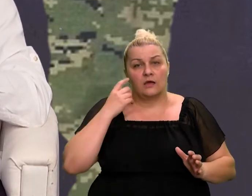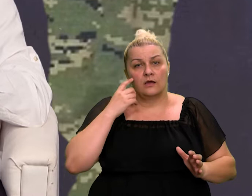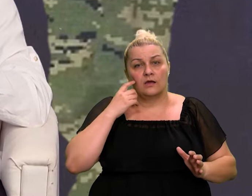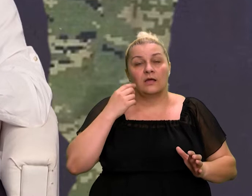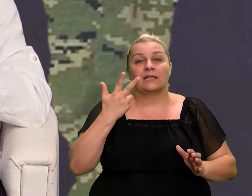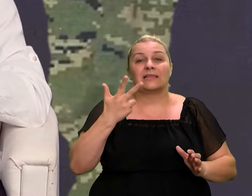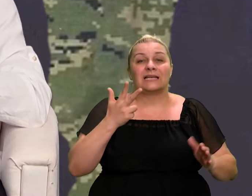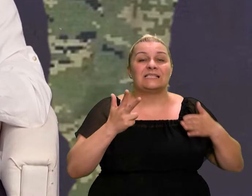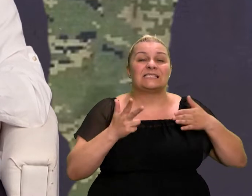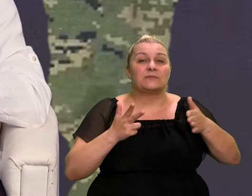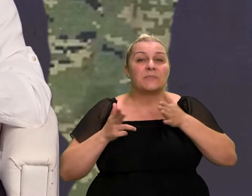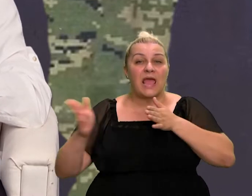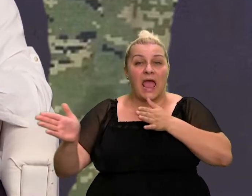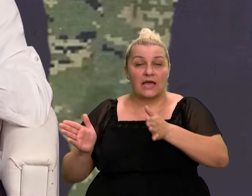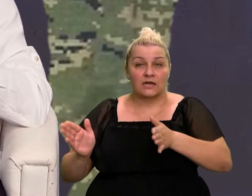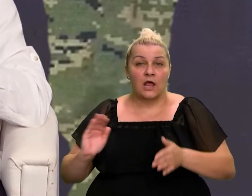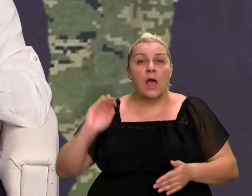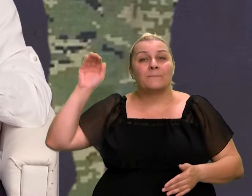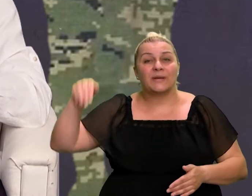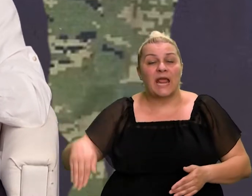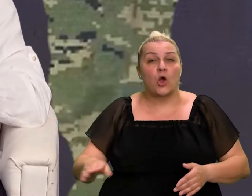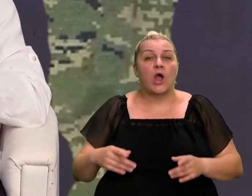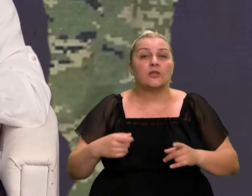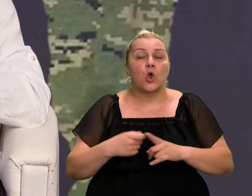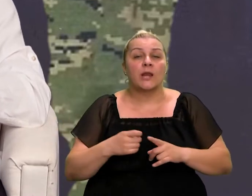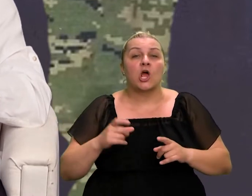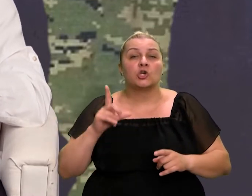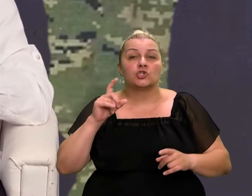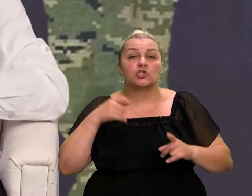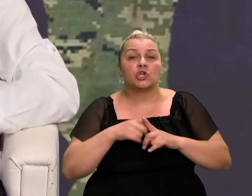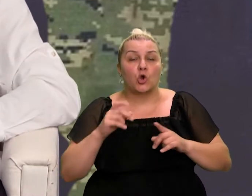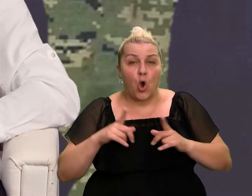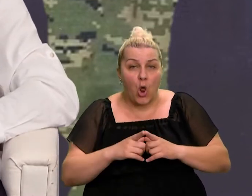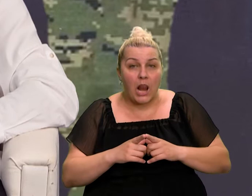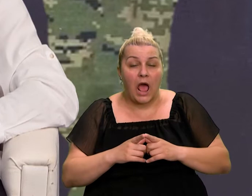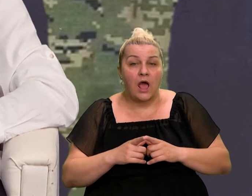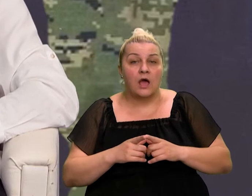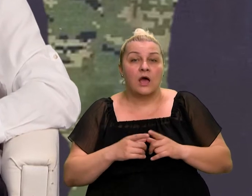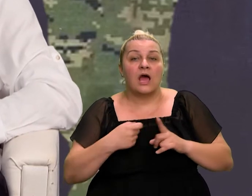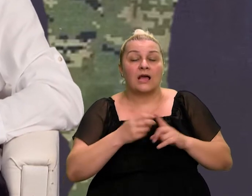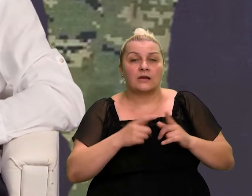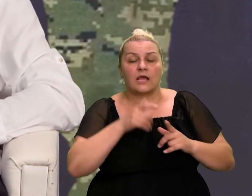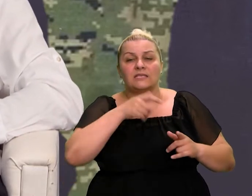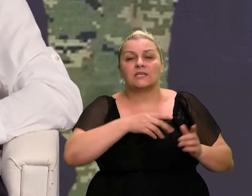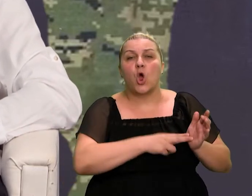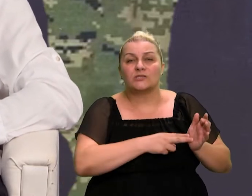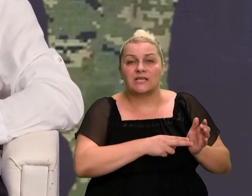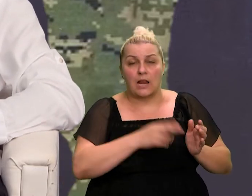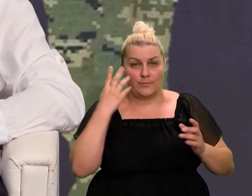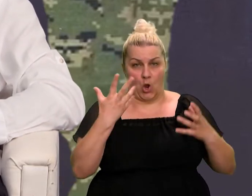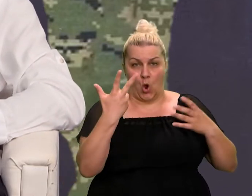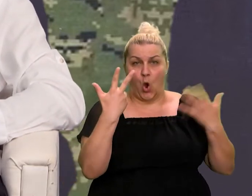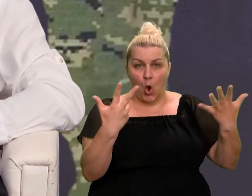zamišljena u tri smjera koji su ne veran preko kanjona i Čikole, i Krke, i Noskalika. Išlo se u osam skupina, u